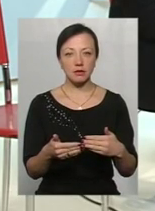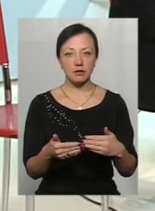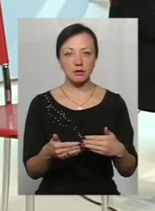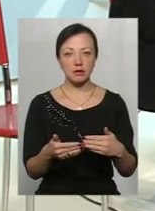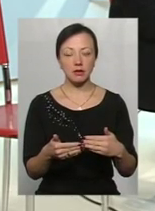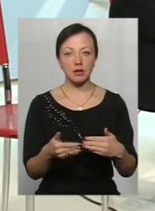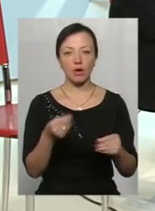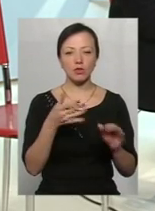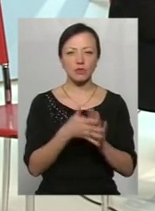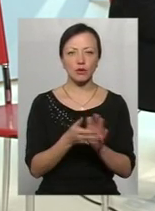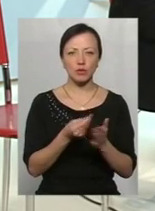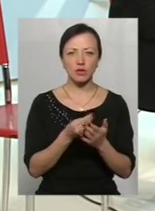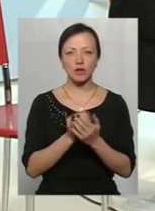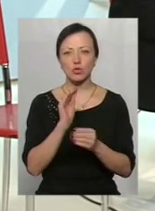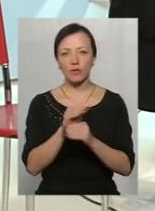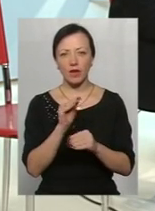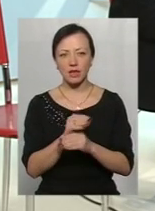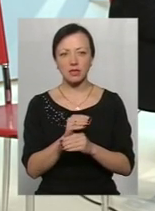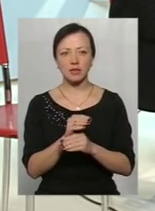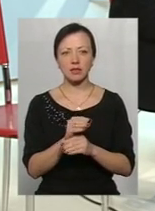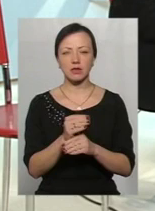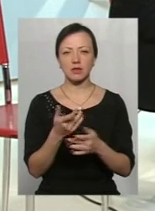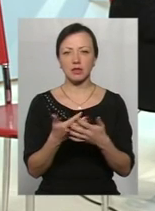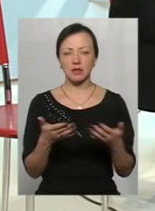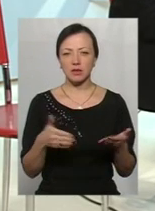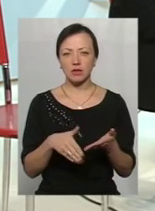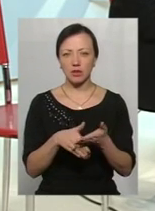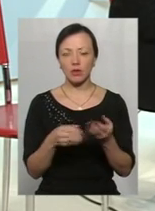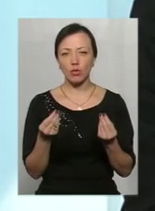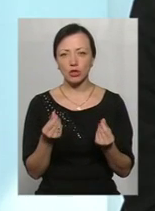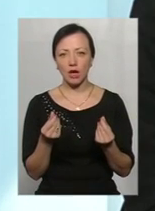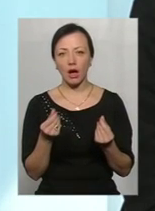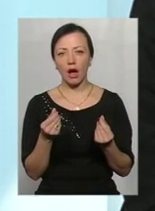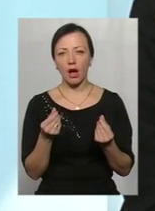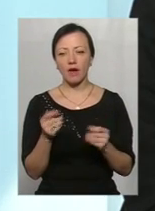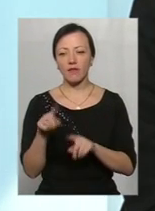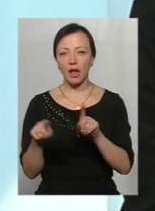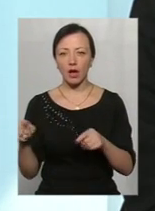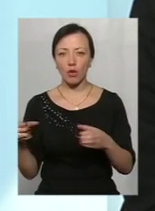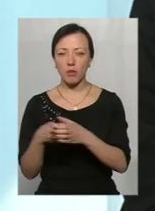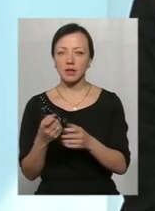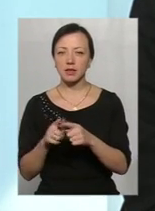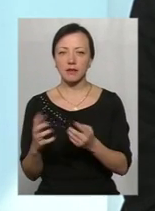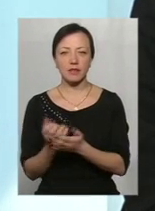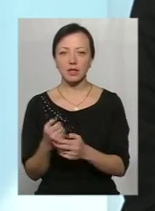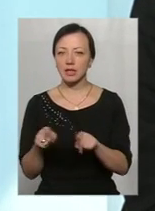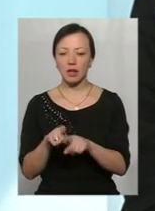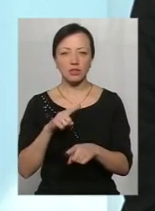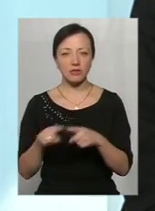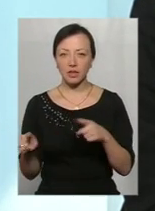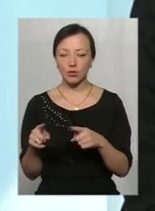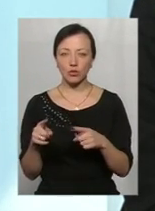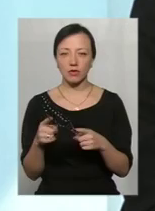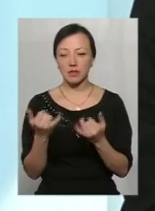освоєння бюджету, субвенції, додаткові там якісь кошти, в деяких громад це вийшло не так швидко. І